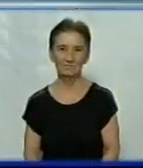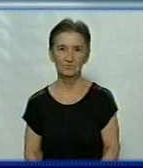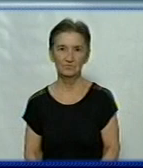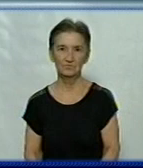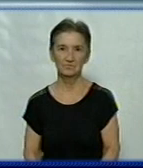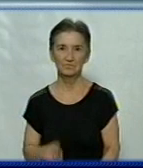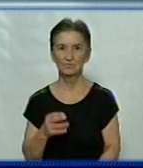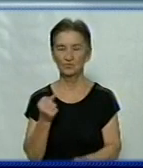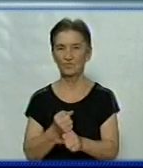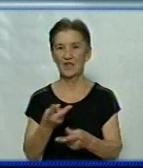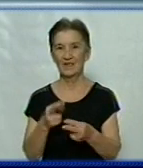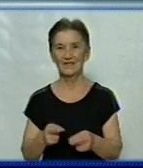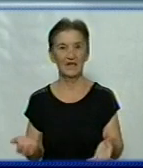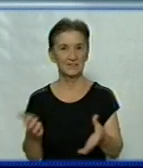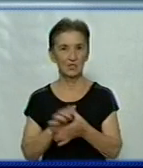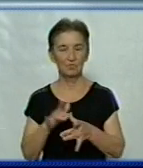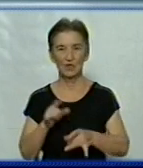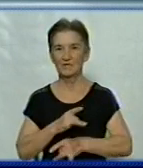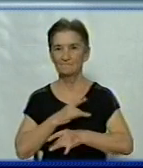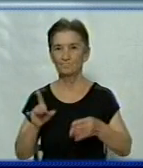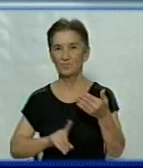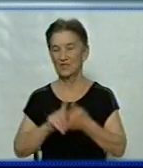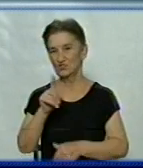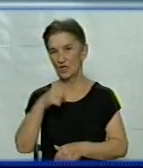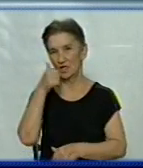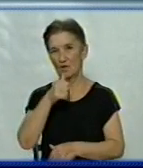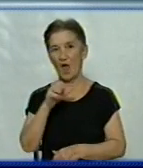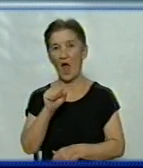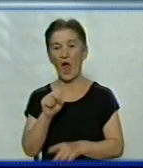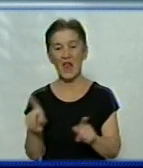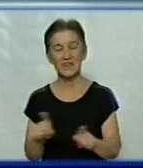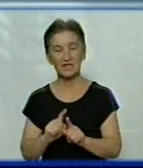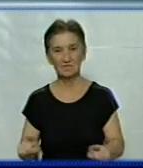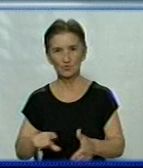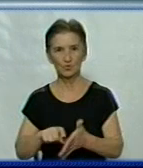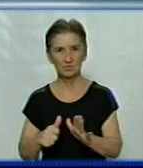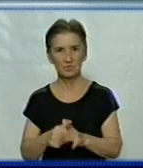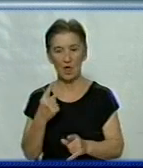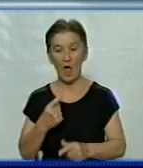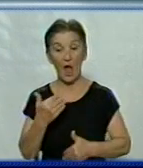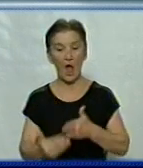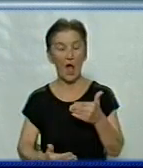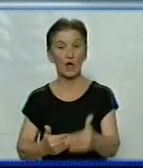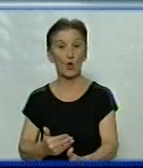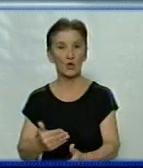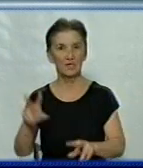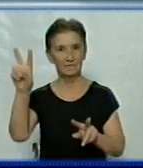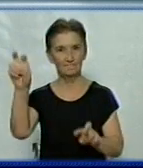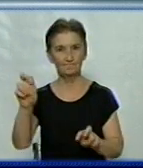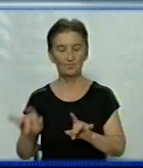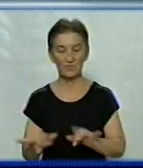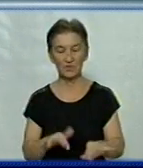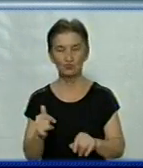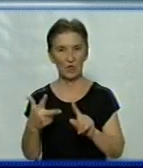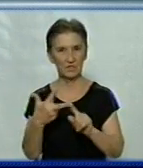«Колом для знайомства» відзначили початок навчального року в альтернативній школі «Крок» у Кропивницькому. Школа діє в місті